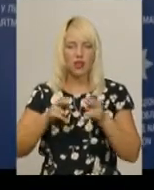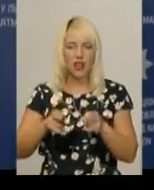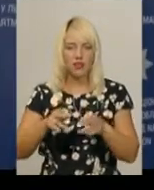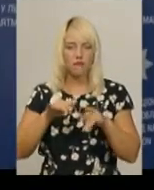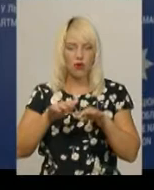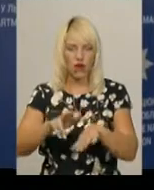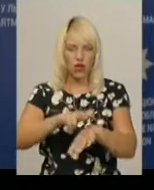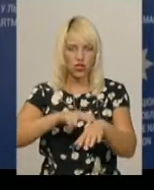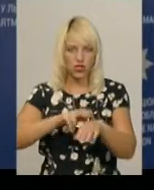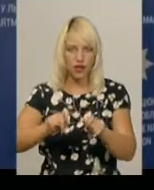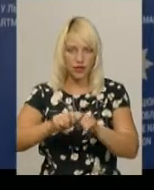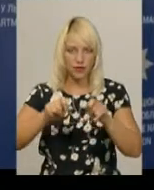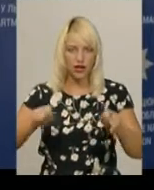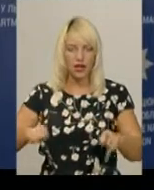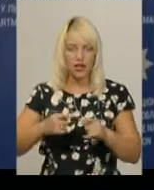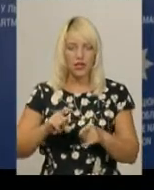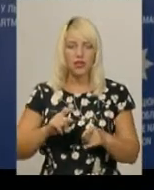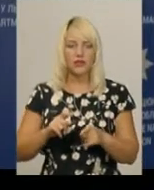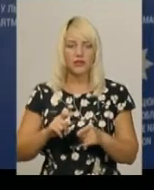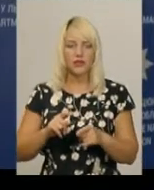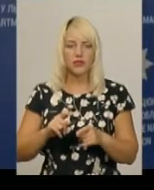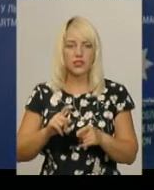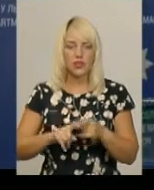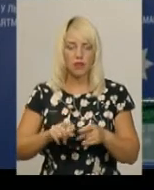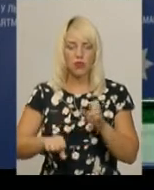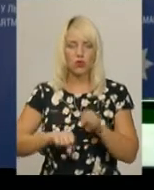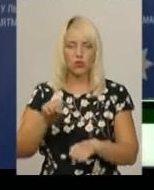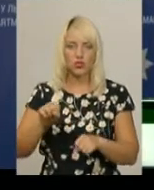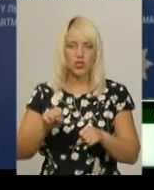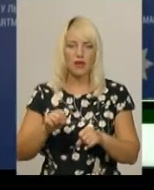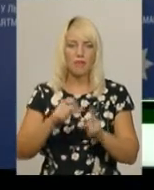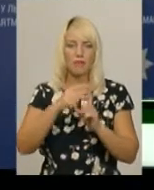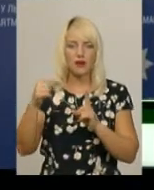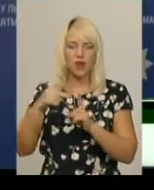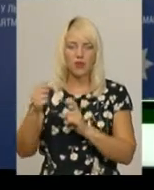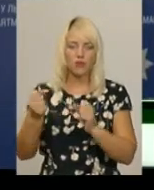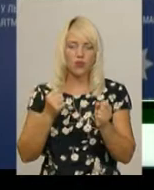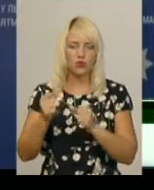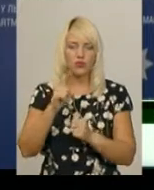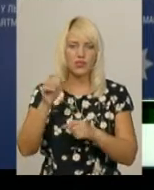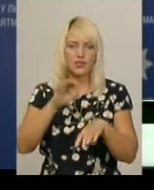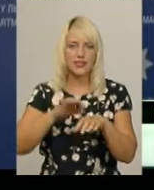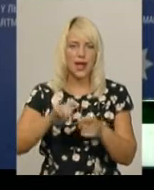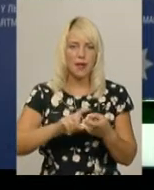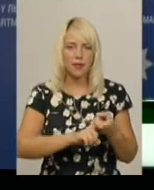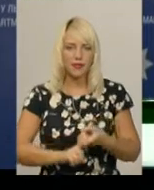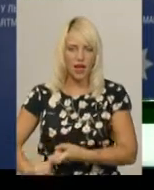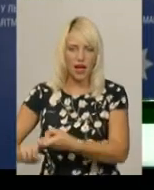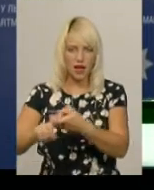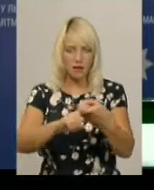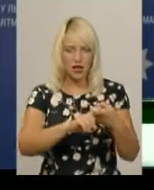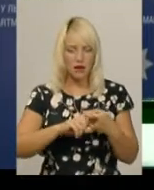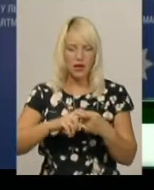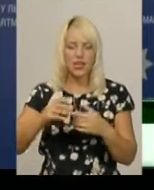325 Кримінального кодексу України – це порушення правил боротьби з епідеміями. Санкція статті